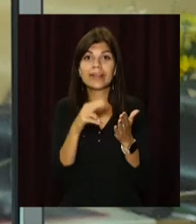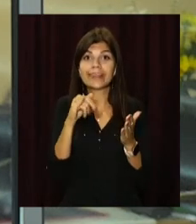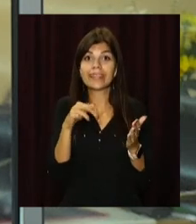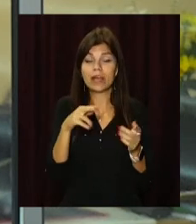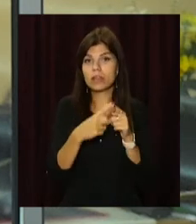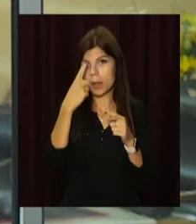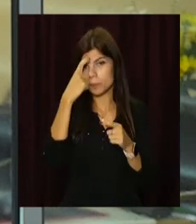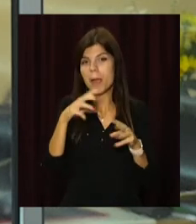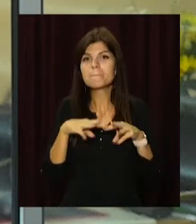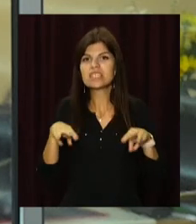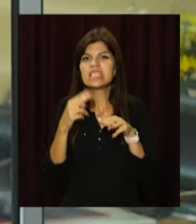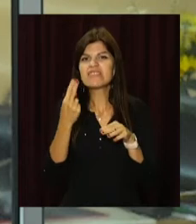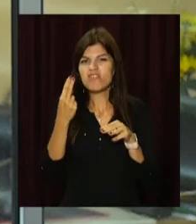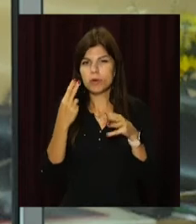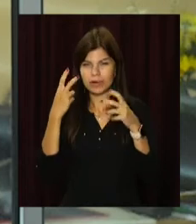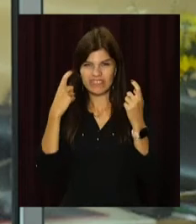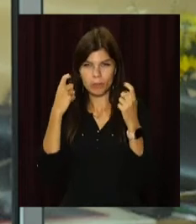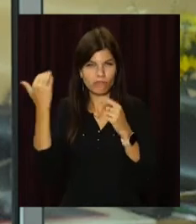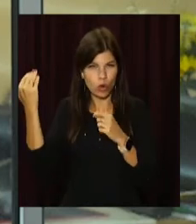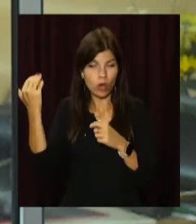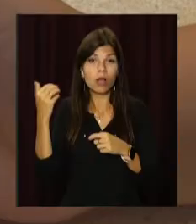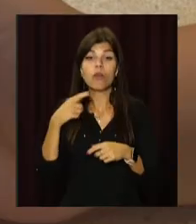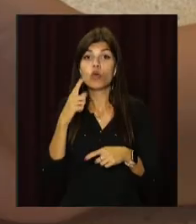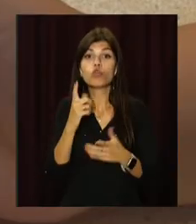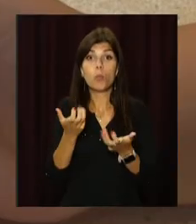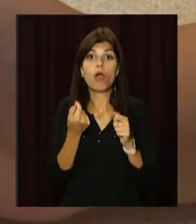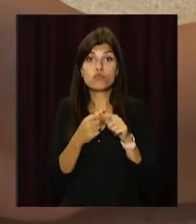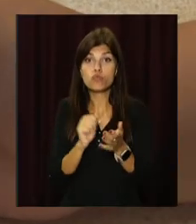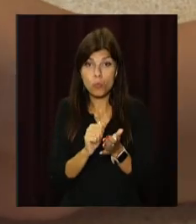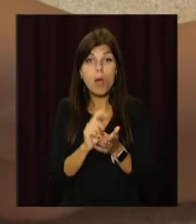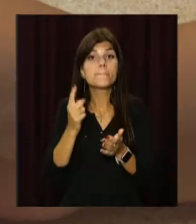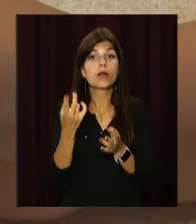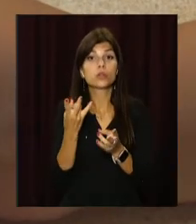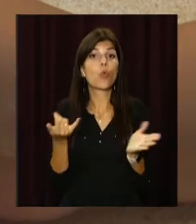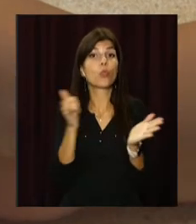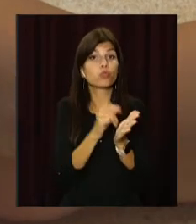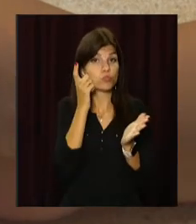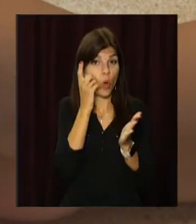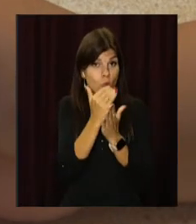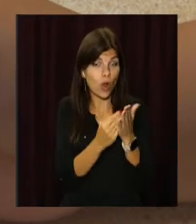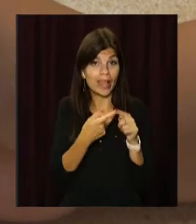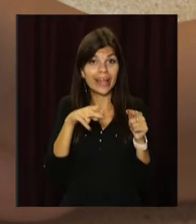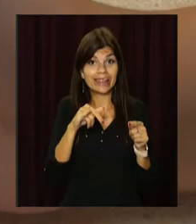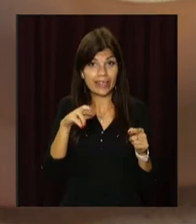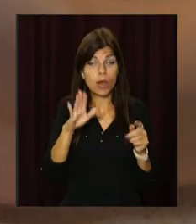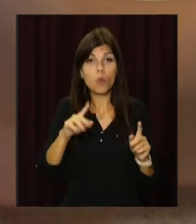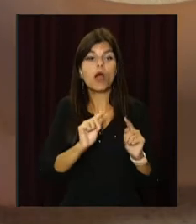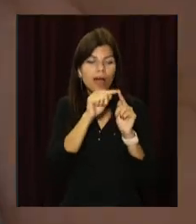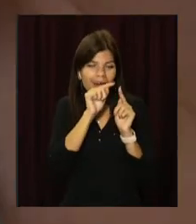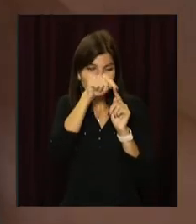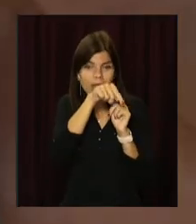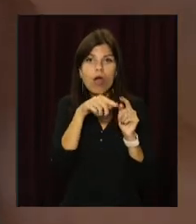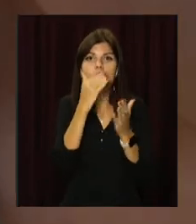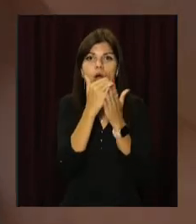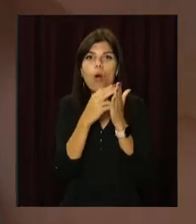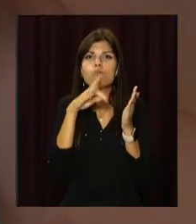повідомили в Міністерстві цифрової трансформації. Щоб отримати цей документ, спершу треба встановити додаток «Дія», потім перейти в розділ